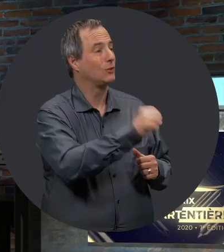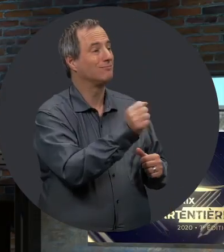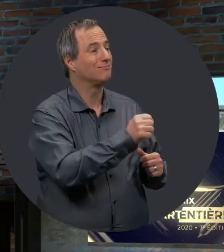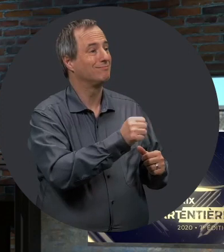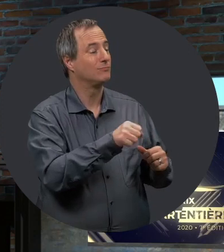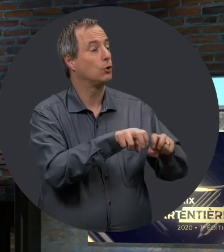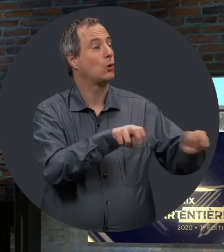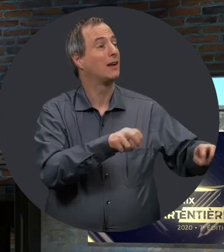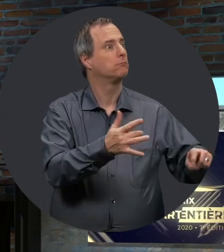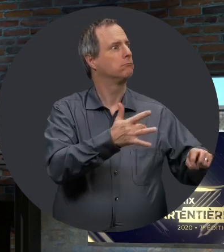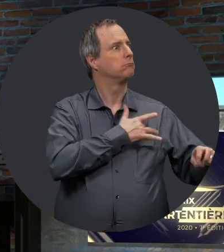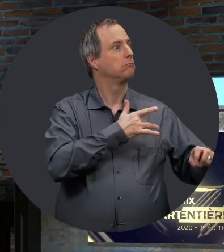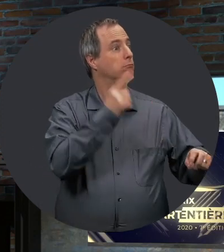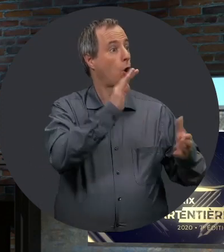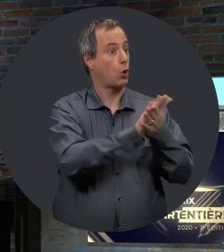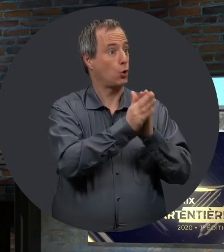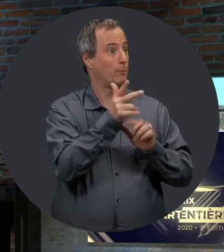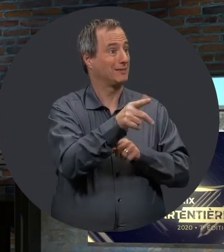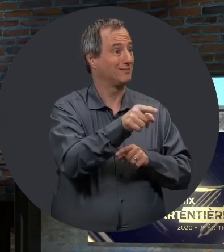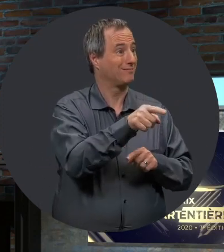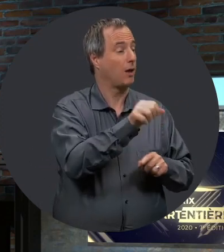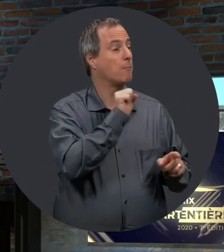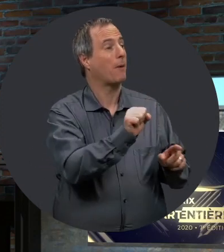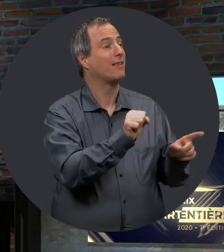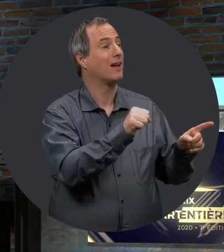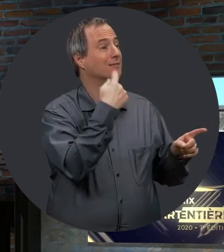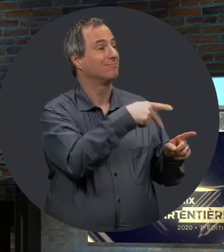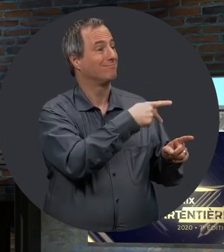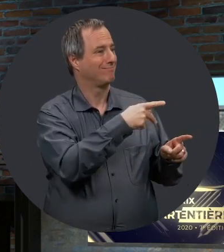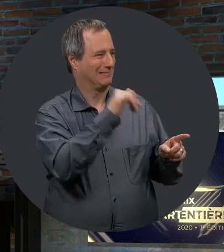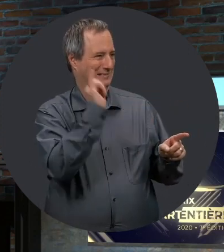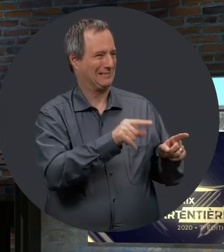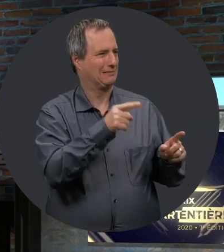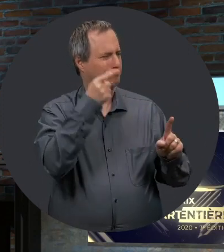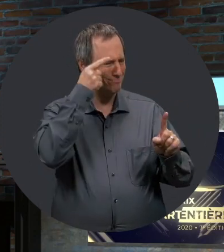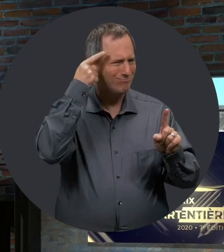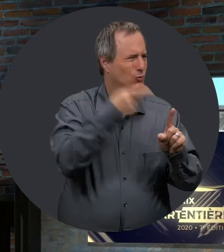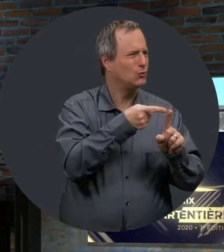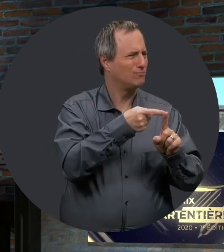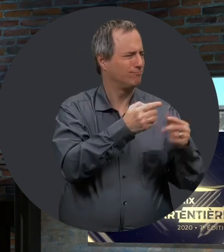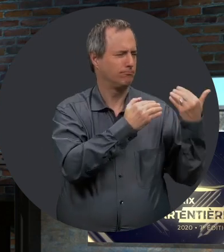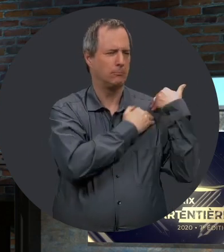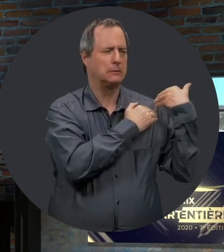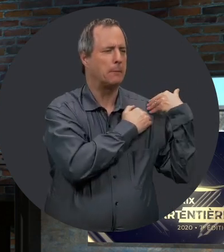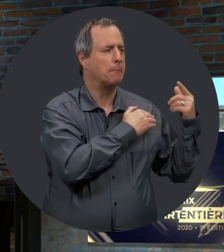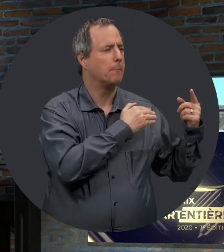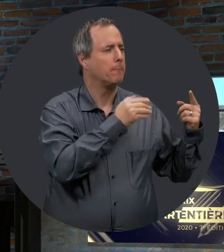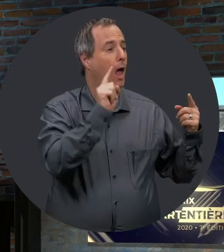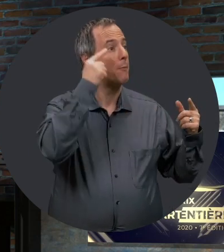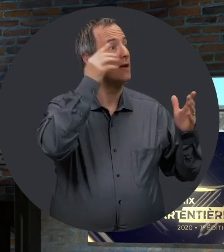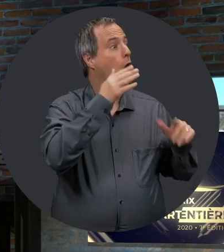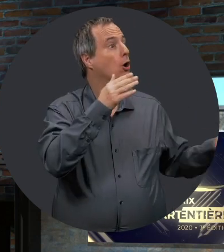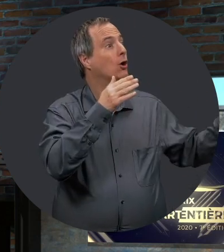travail. Ce qui a particulièrement touché le jury, c'est que cette entreprise-là, elle se démarque par son propriétaire, qui s'est donné comme mission de